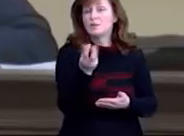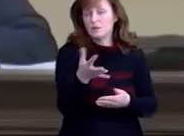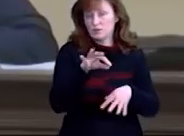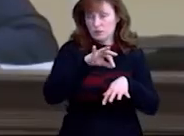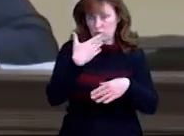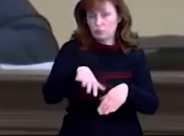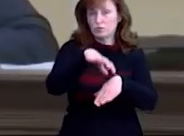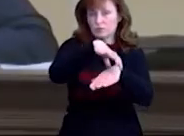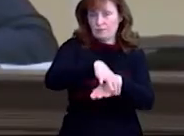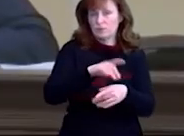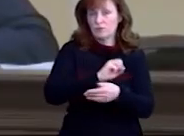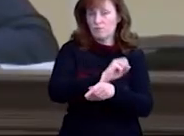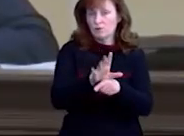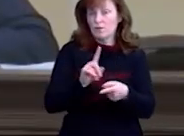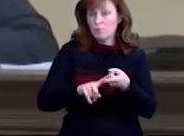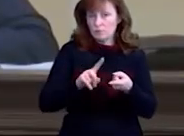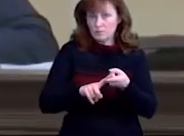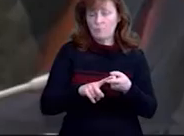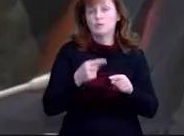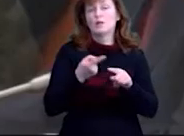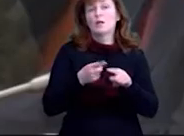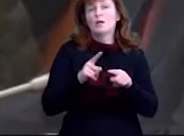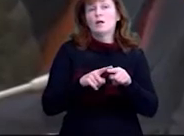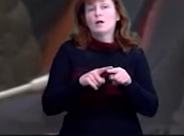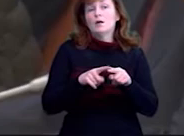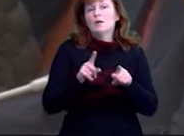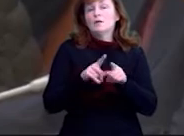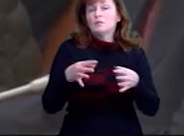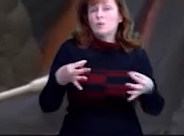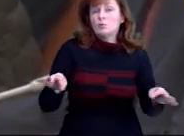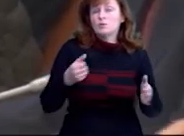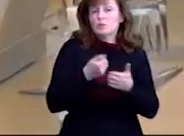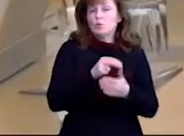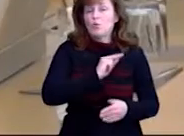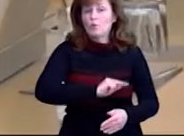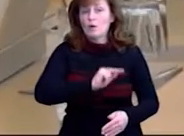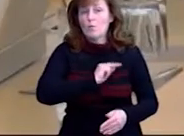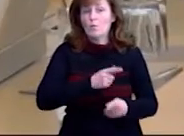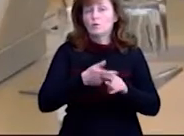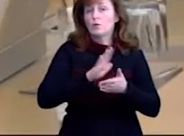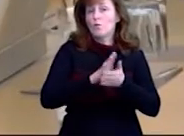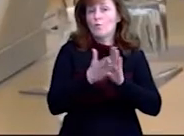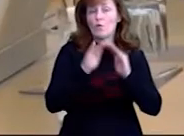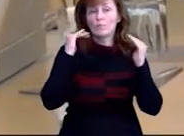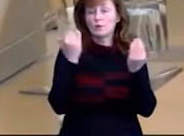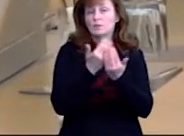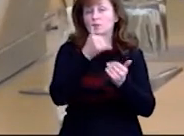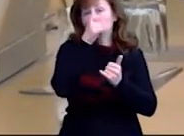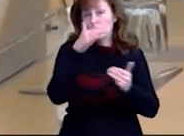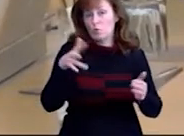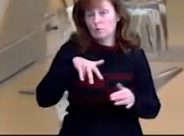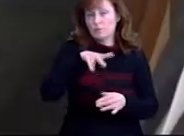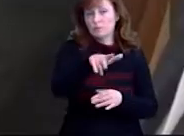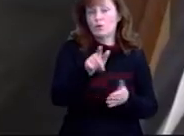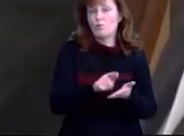уряд дозволив користуватися громадським транспортом донорам крові та допустив до роботи працівників, які в умовах карантину не можуть пройти